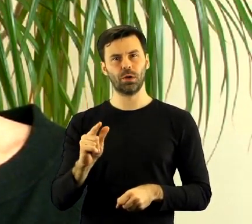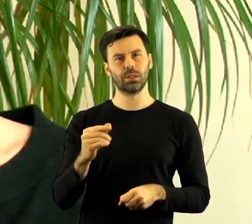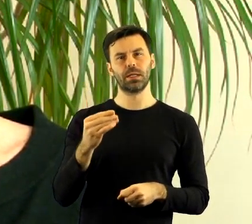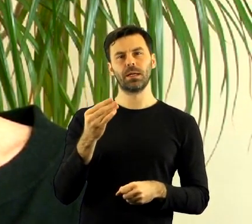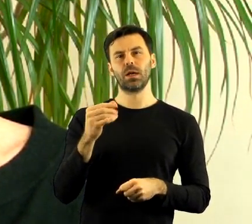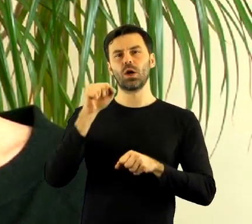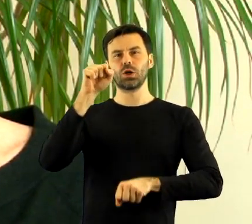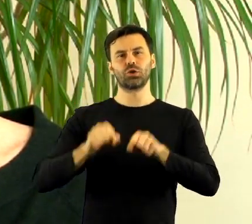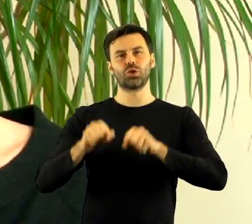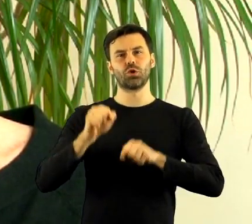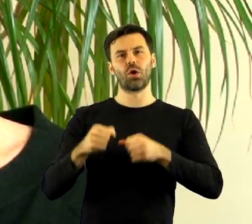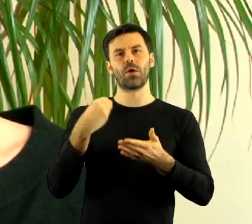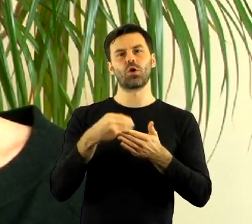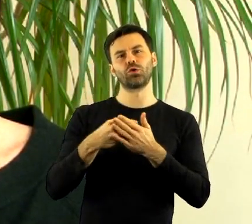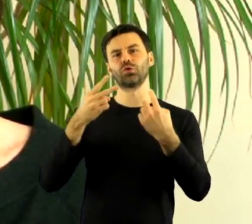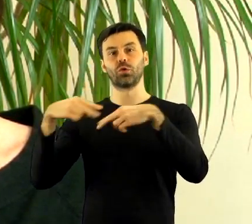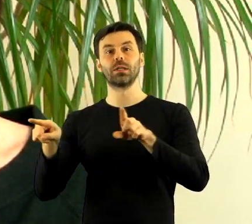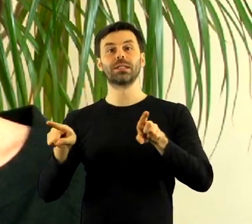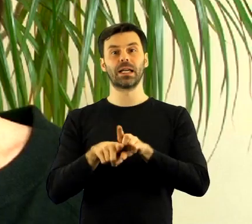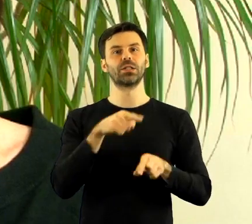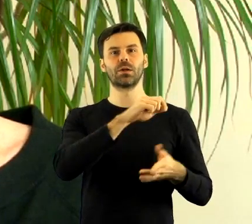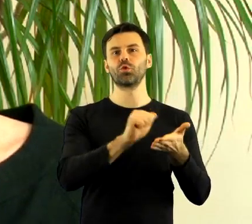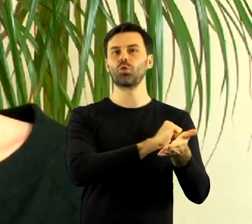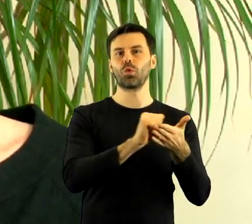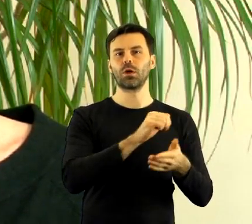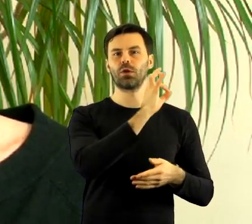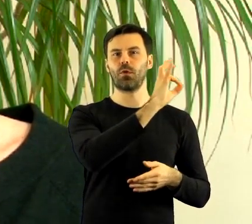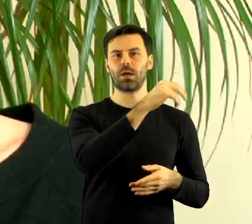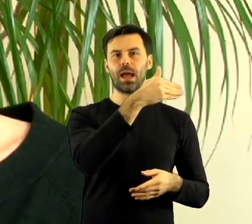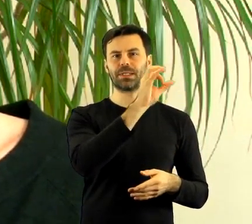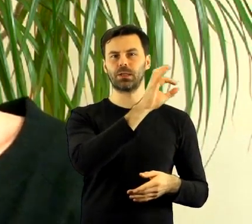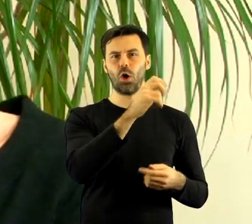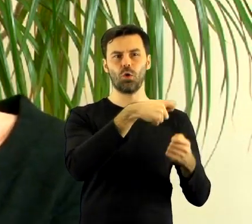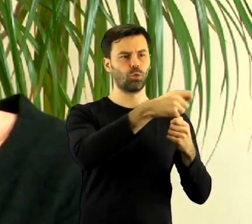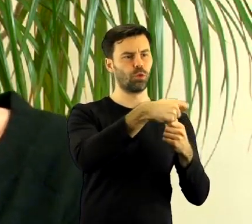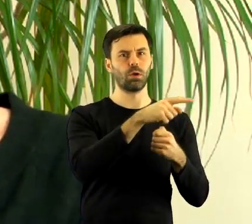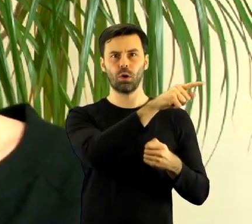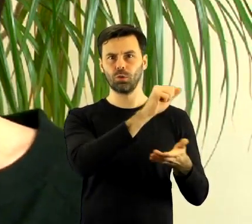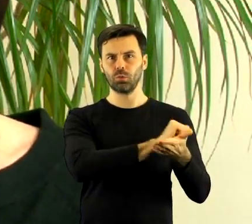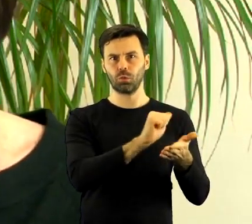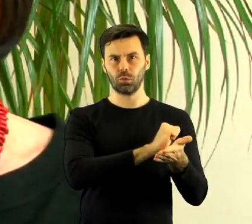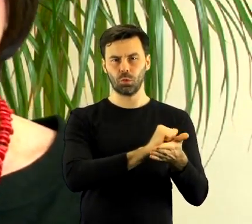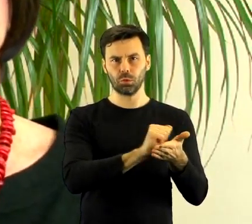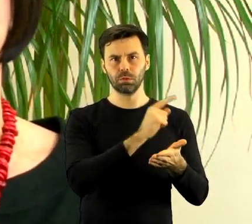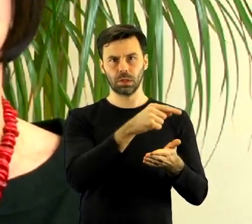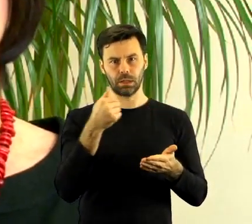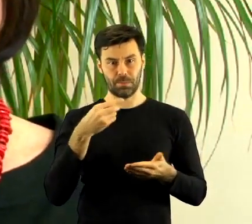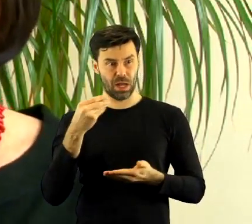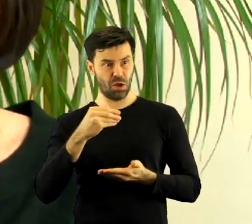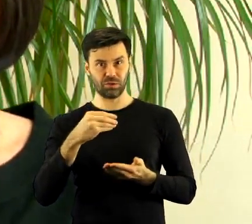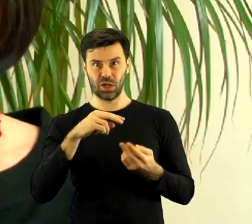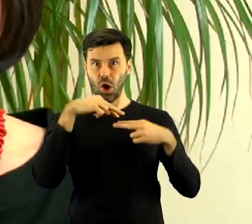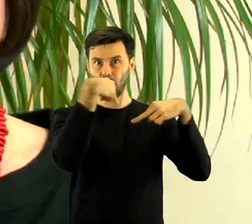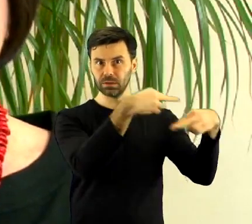za poniesione koszty reklam, ulotek, które MZO, dementując to, co podawaliśmy mieszkańcom, pisało